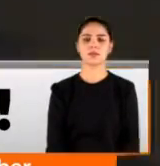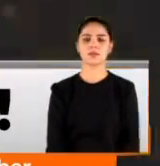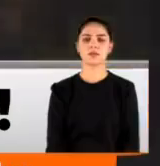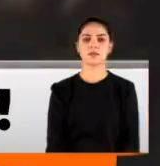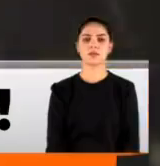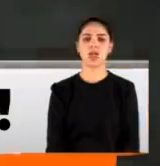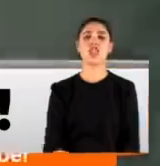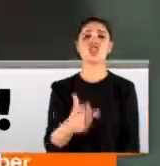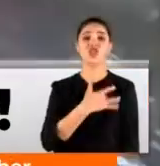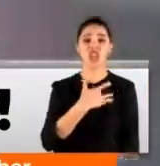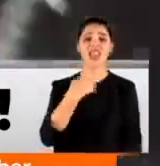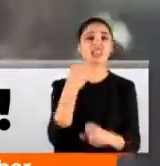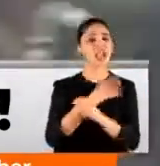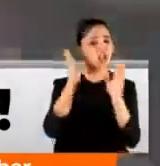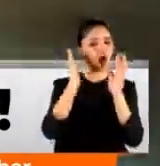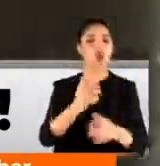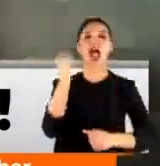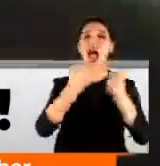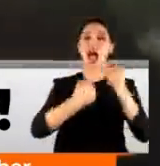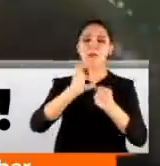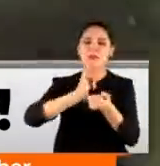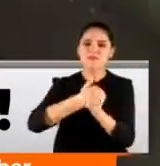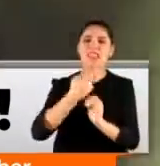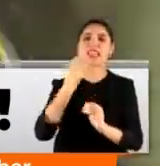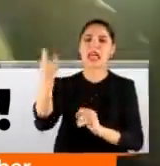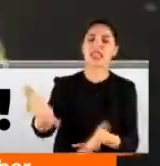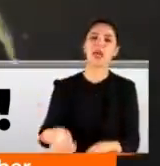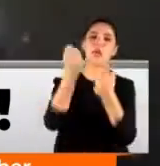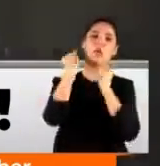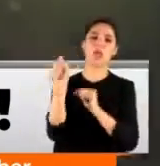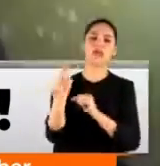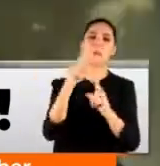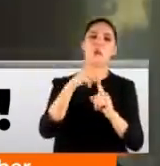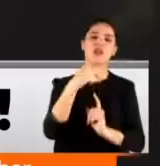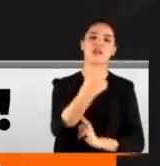Canlarını tehlikeye attılar, araçta sıkışan kadını böyle kurtardılar.